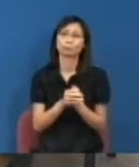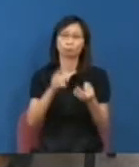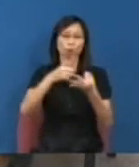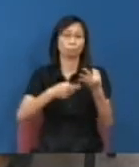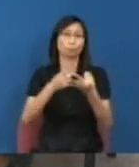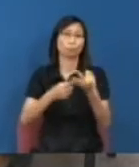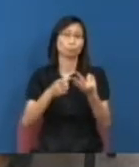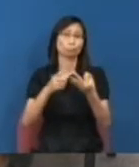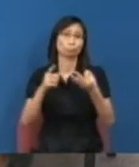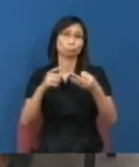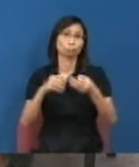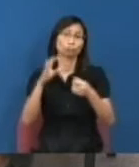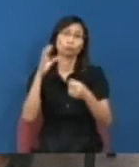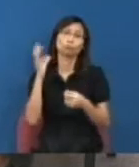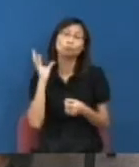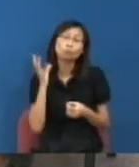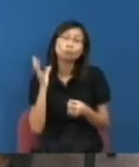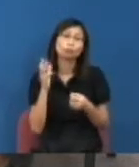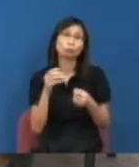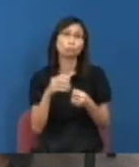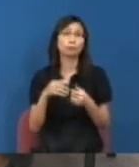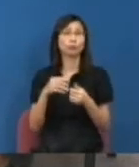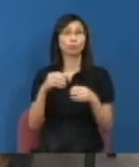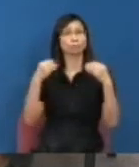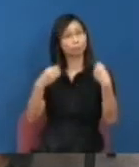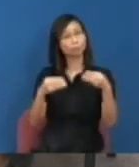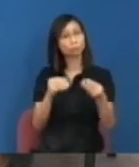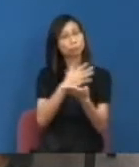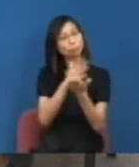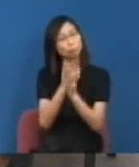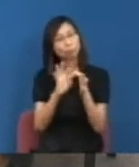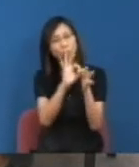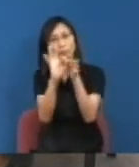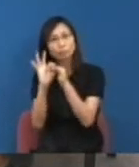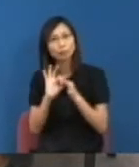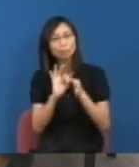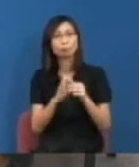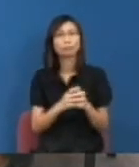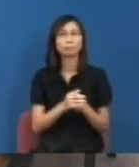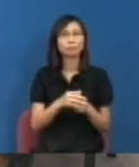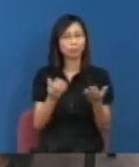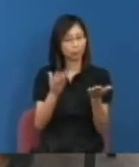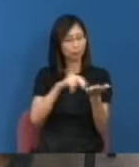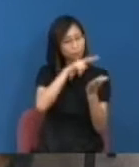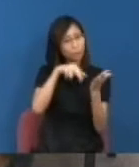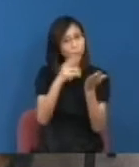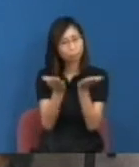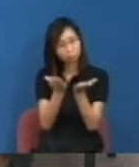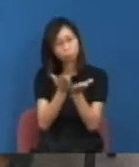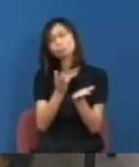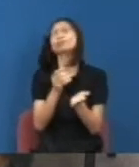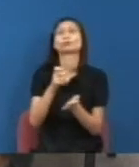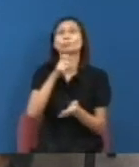關係等等的事情即是這一類的事情當時都在調查報告都說了出來大概是怎樣